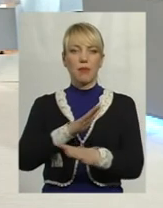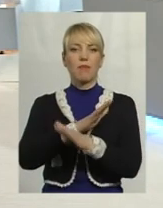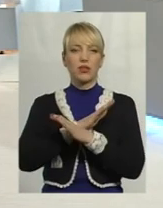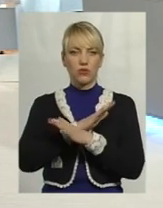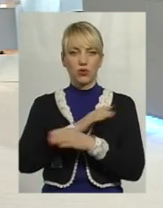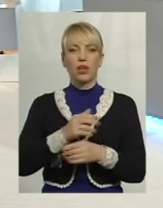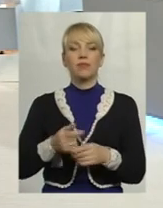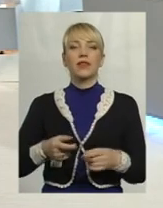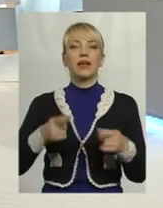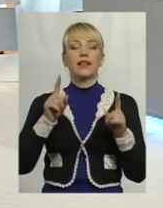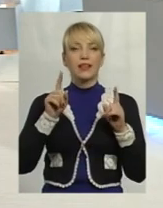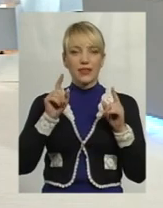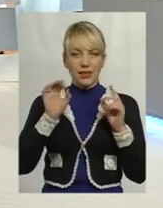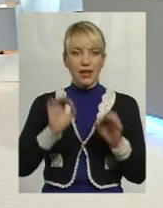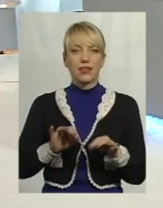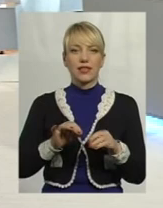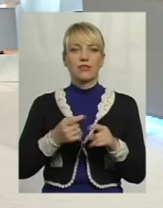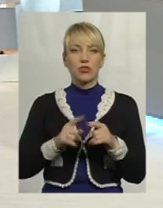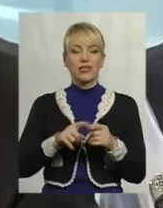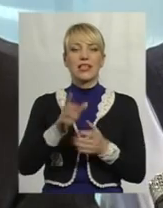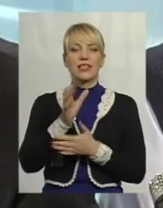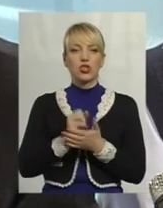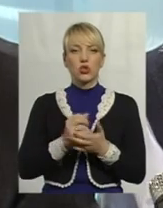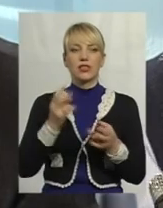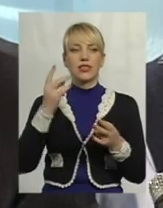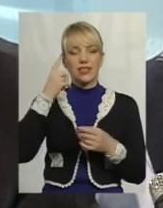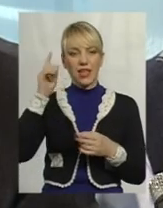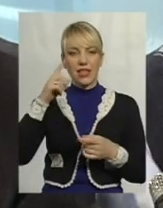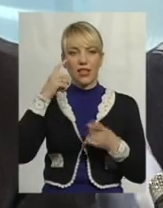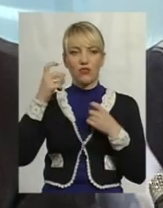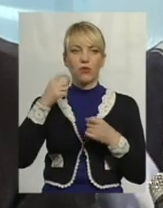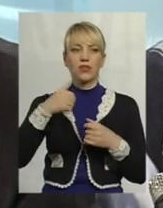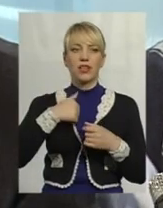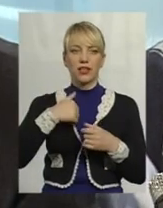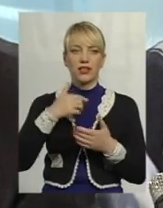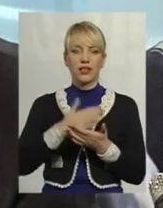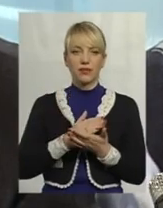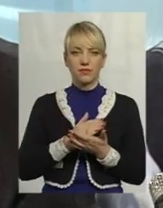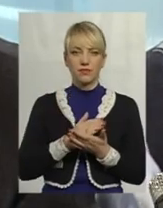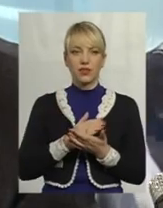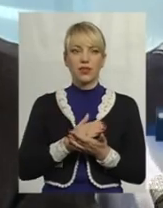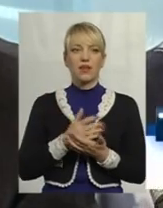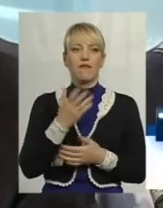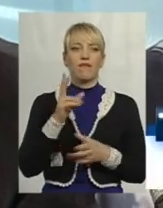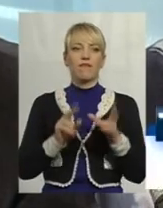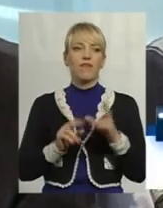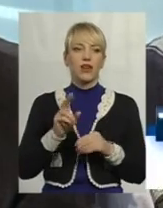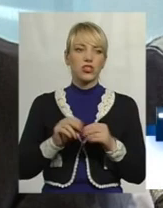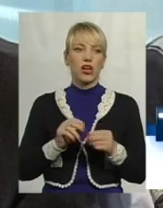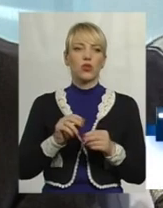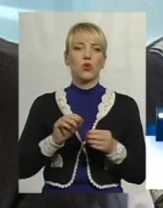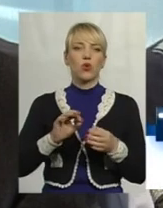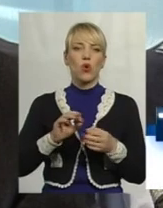саме і ресурси, і знання необхідні, інформація, саме тому я вважаю дуже корисним